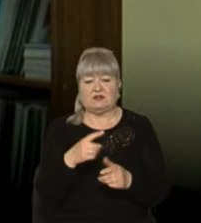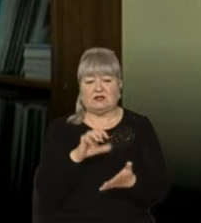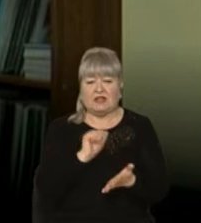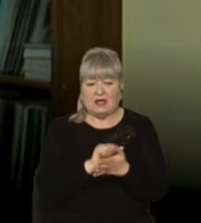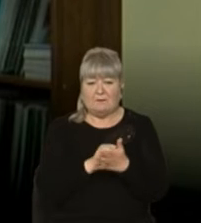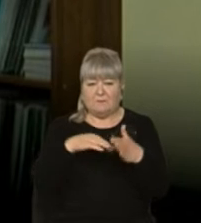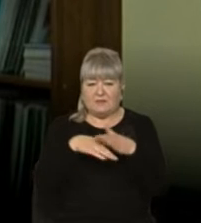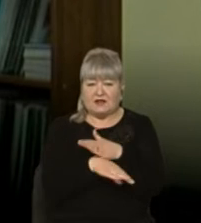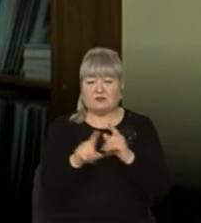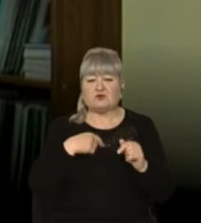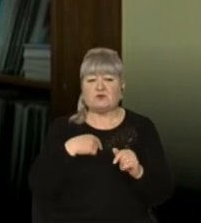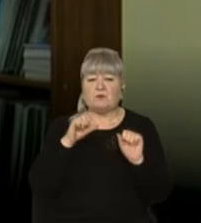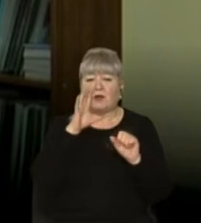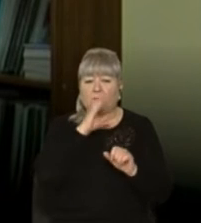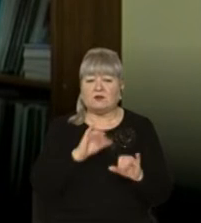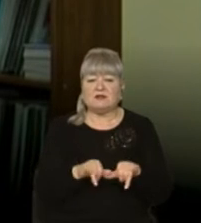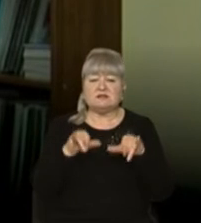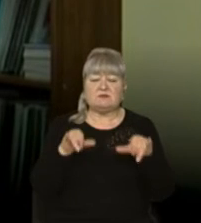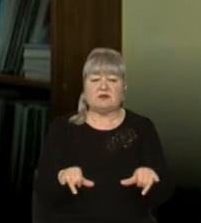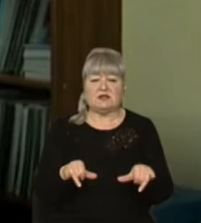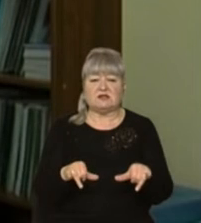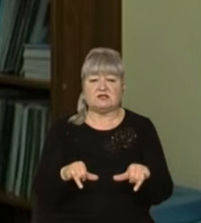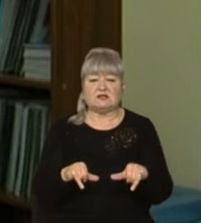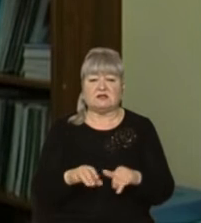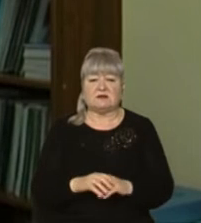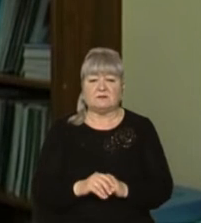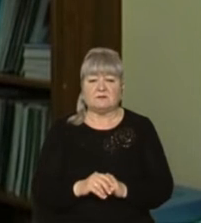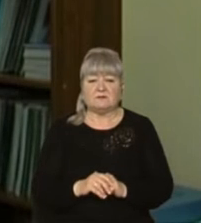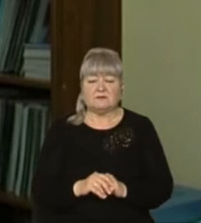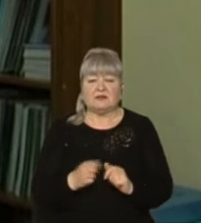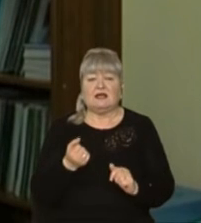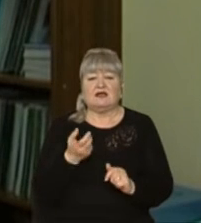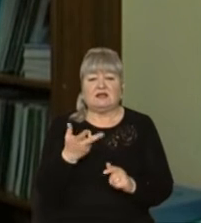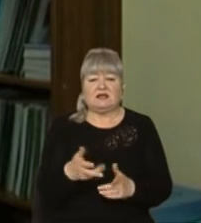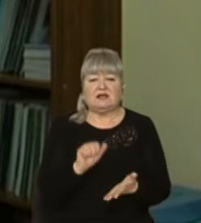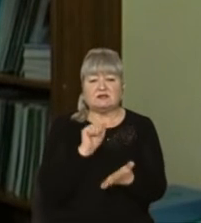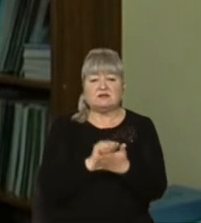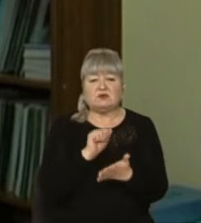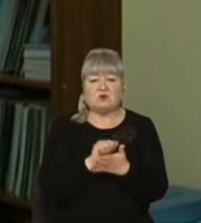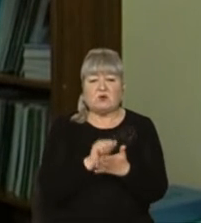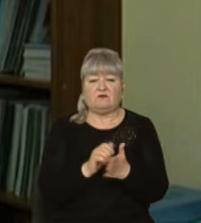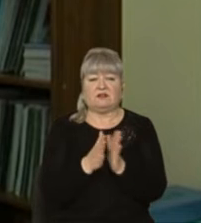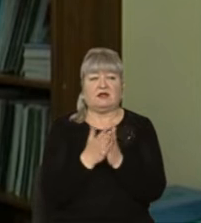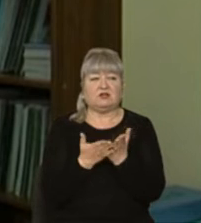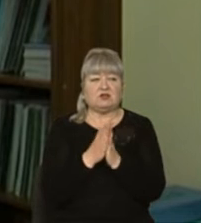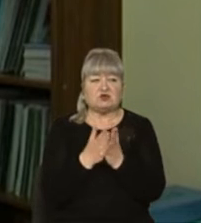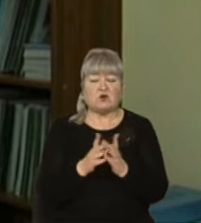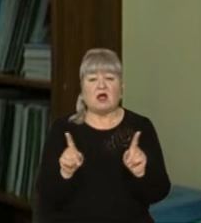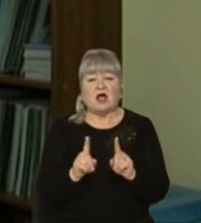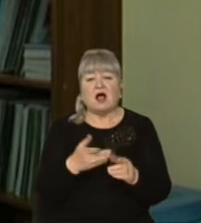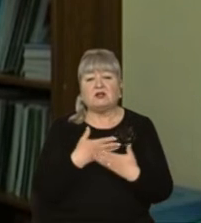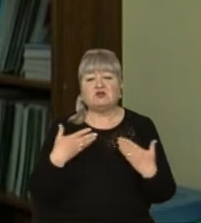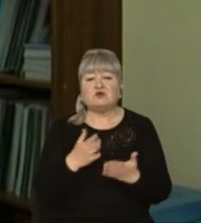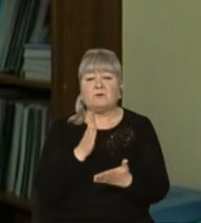ми не лише могли суттєво збільшити кількість надрукованих брейлин книжок, але й щоб ми